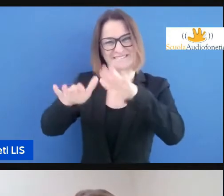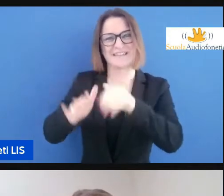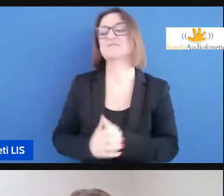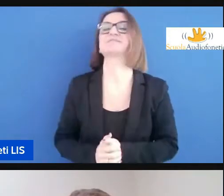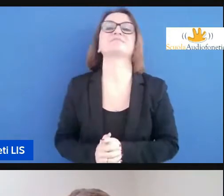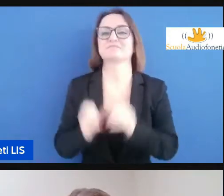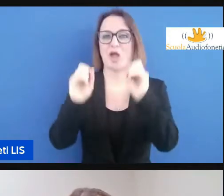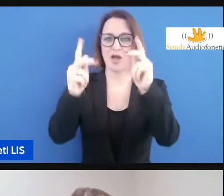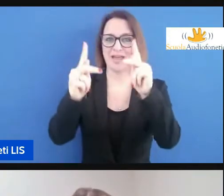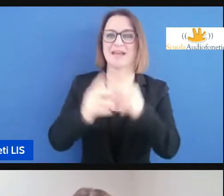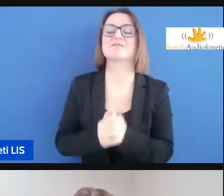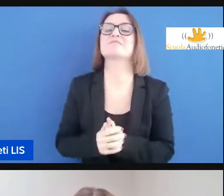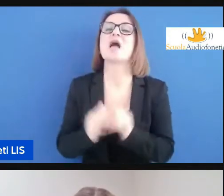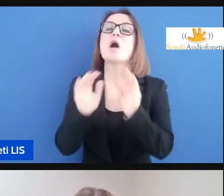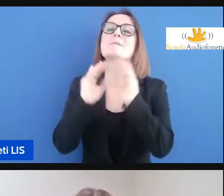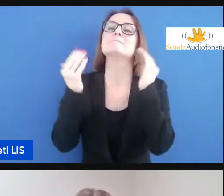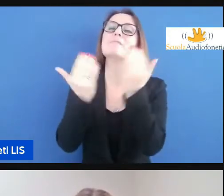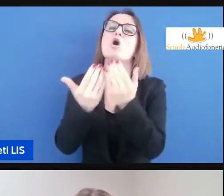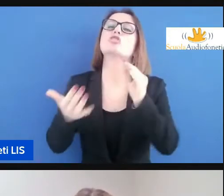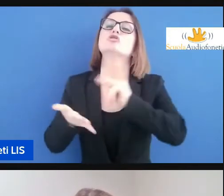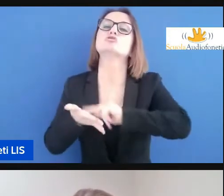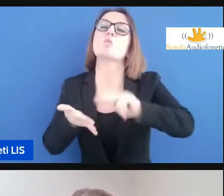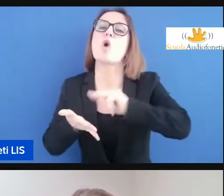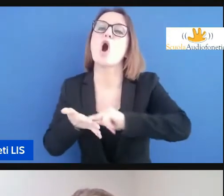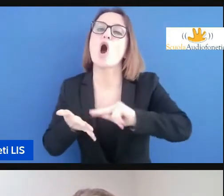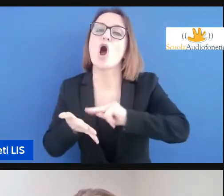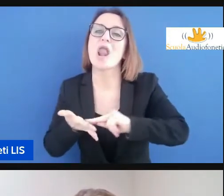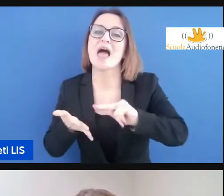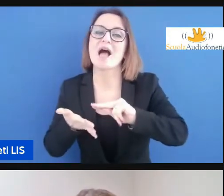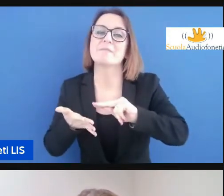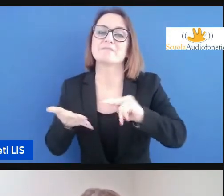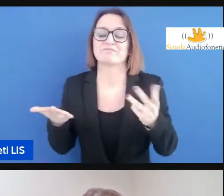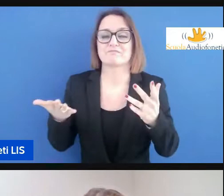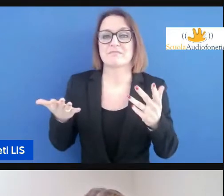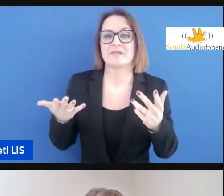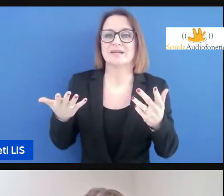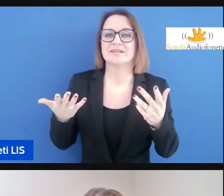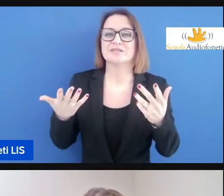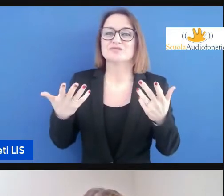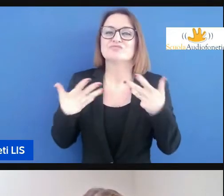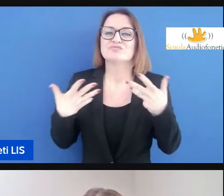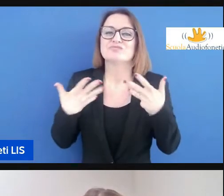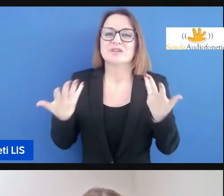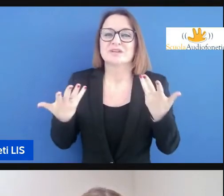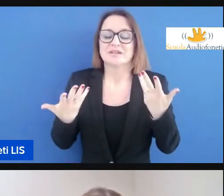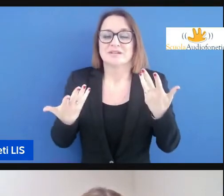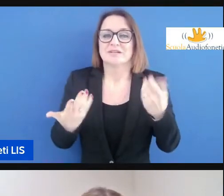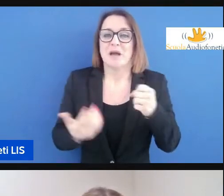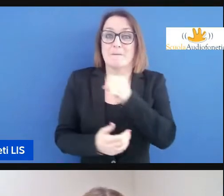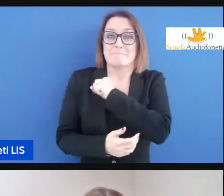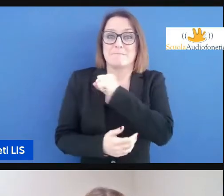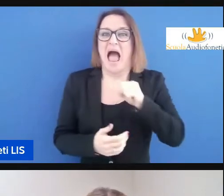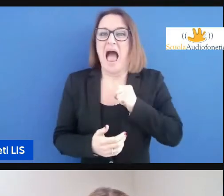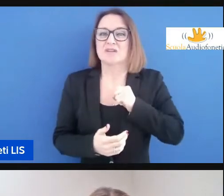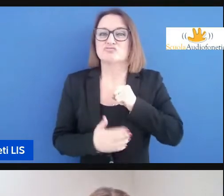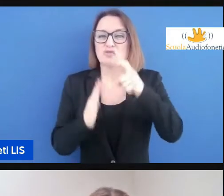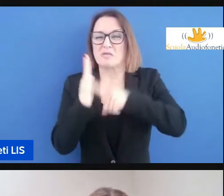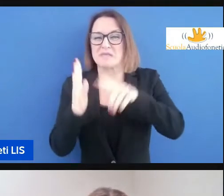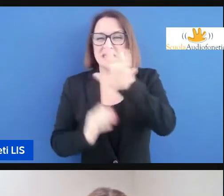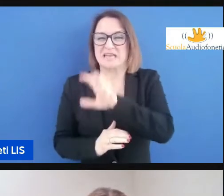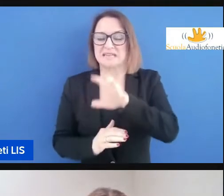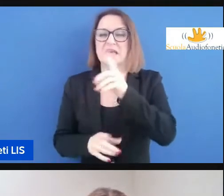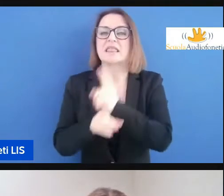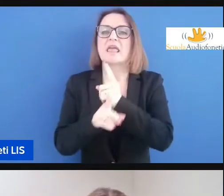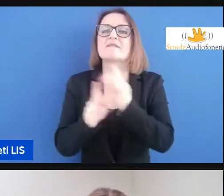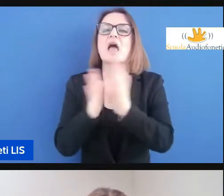il mondo della scuola ovviamente si trova intorno a maggio a decidere qual è il libro di testo